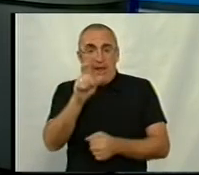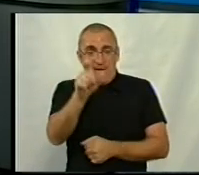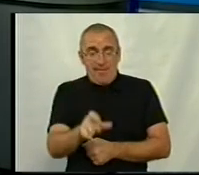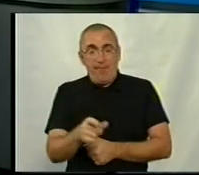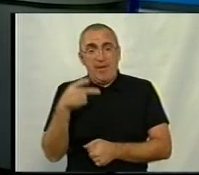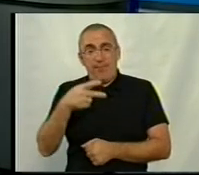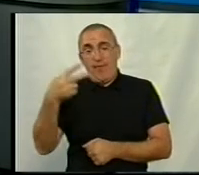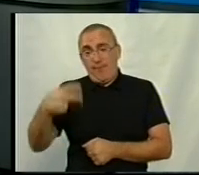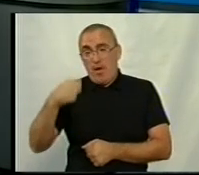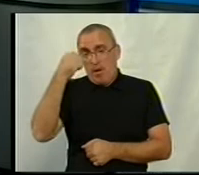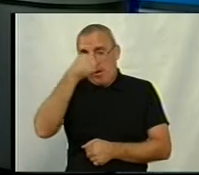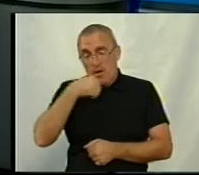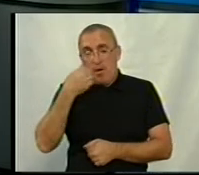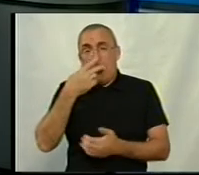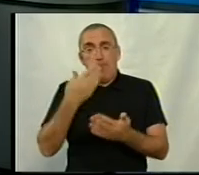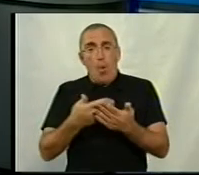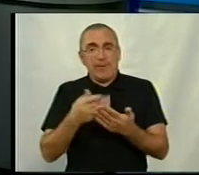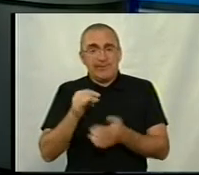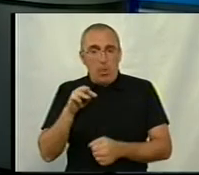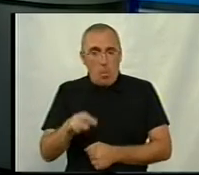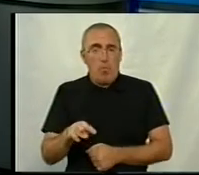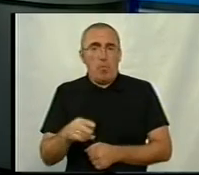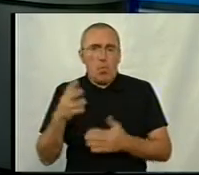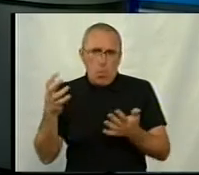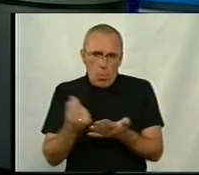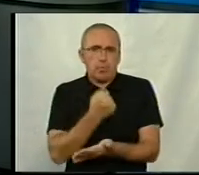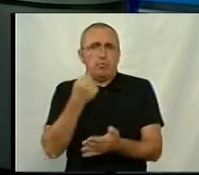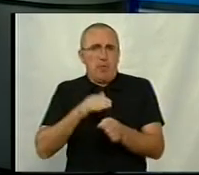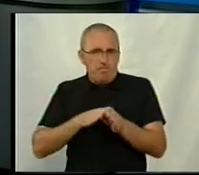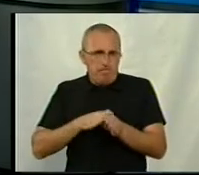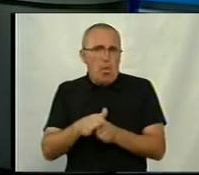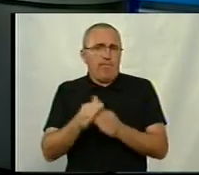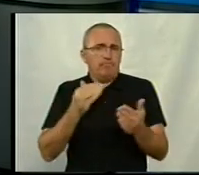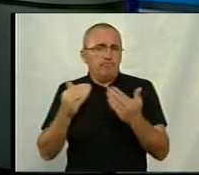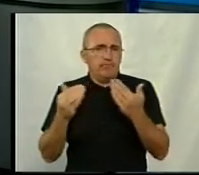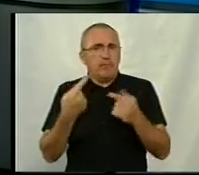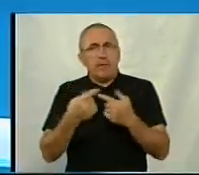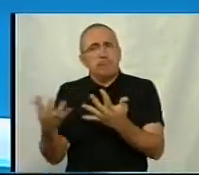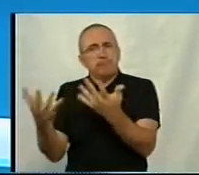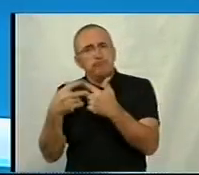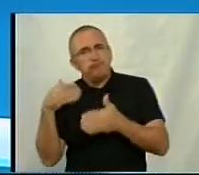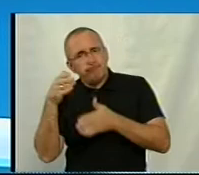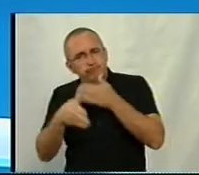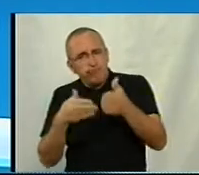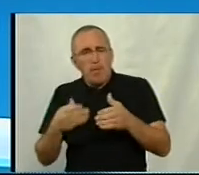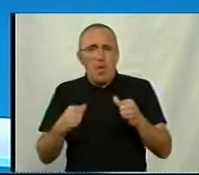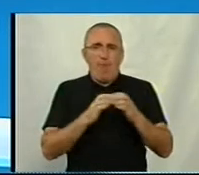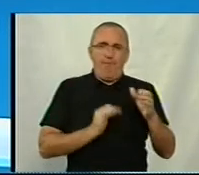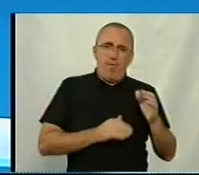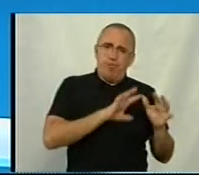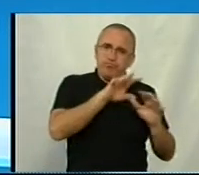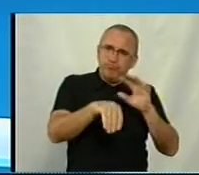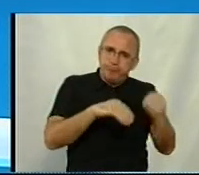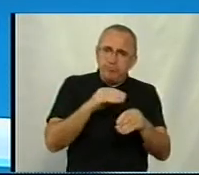2020-му показником успішності проведення? Це кількість відвідувачів, кількість компаній, кількість